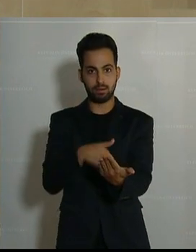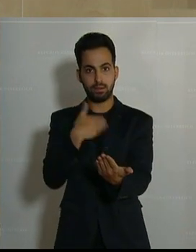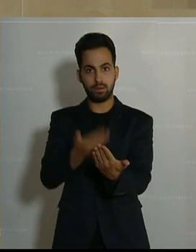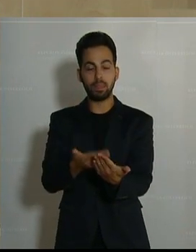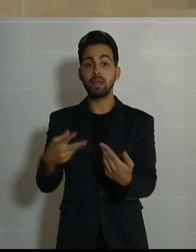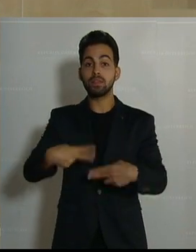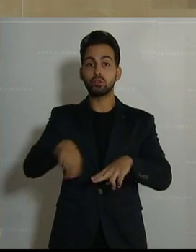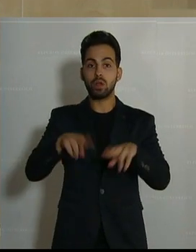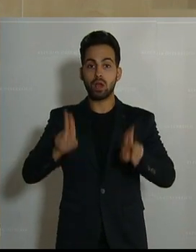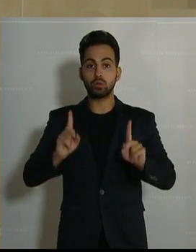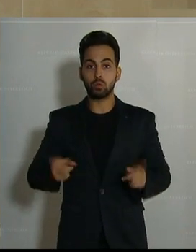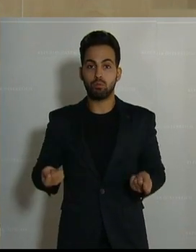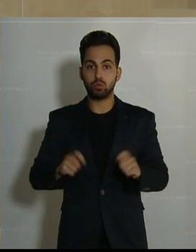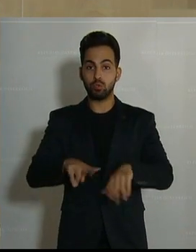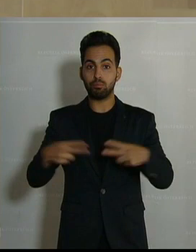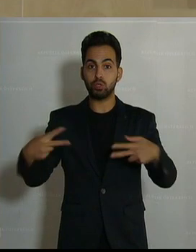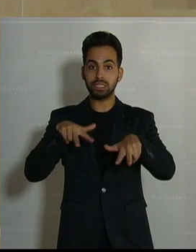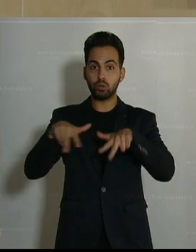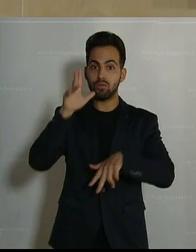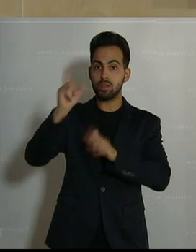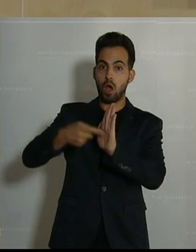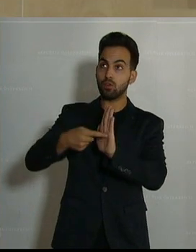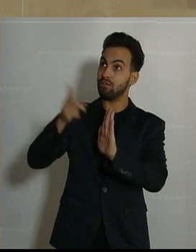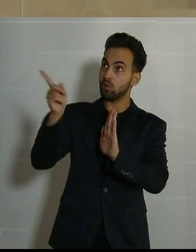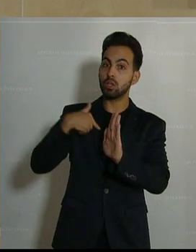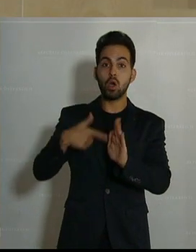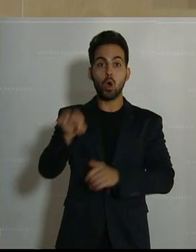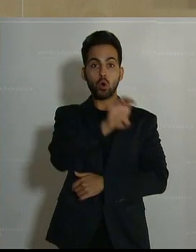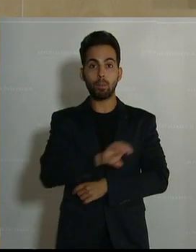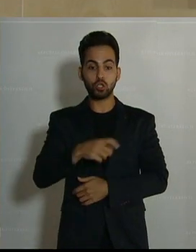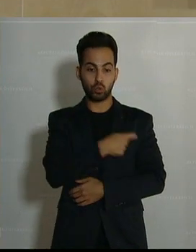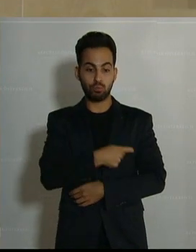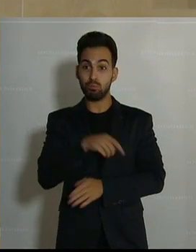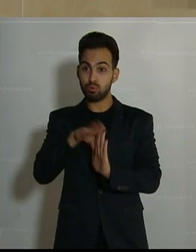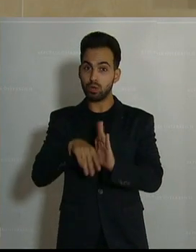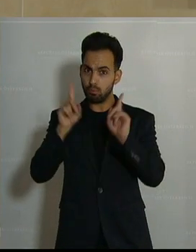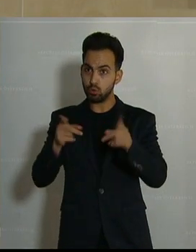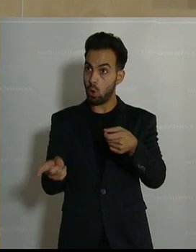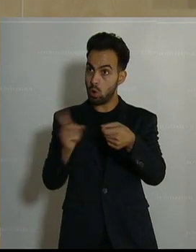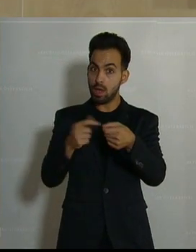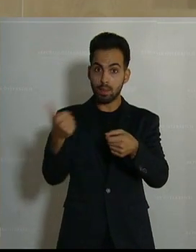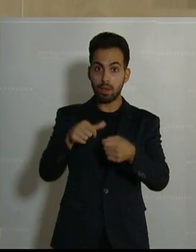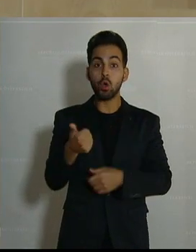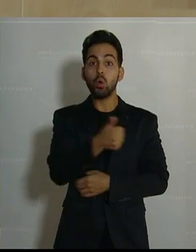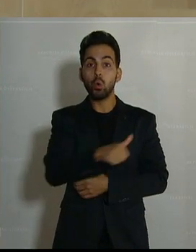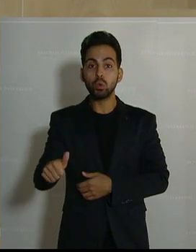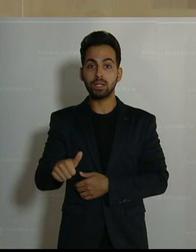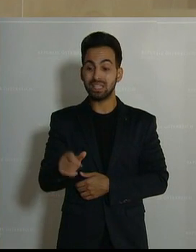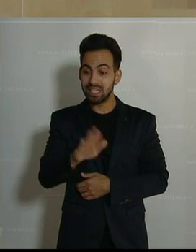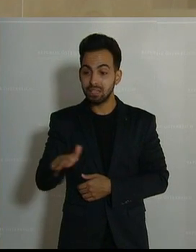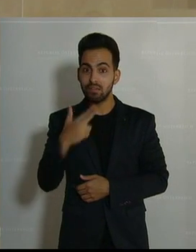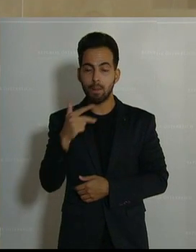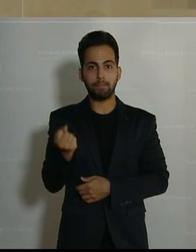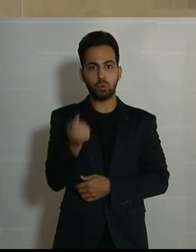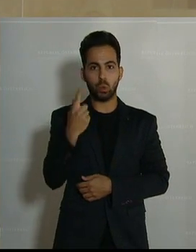Der Nationalrat wolle beschließen, die Bundesregierung wird aufgefordert, sich am Programm der Europäischen Kommission zu beteiligen und 100 besonders notleidende Kinder